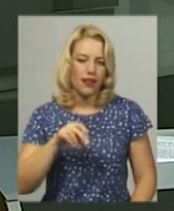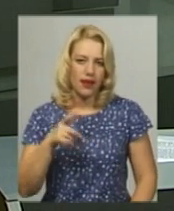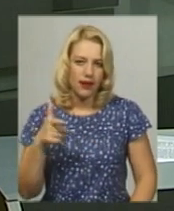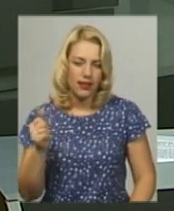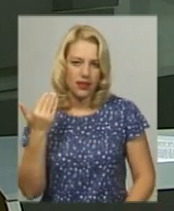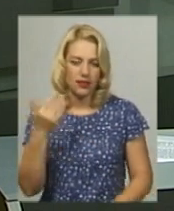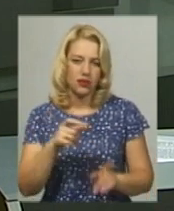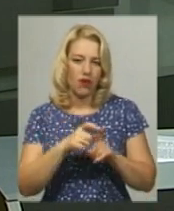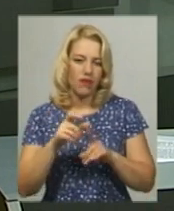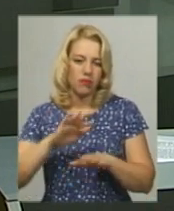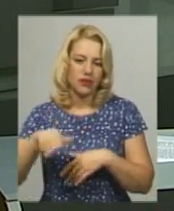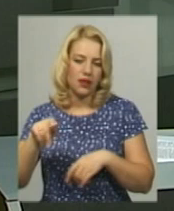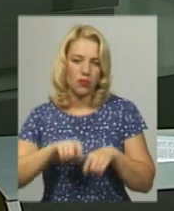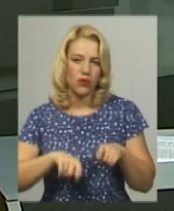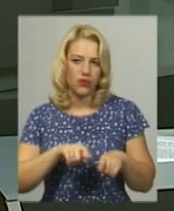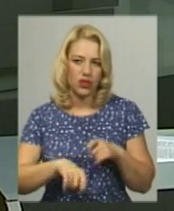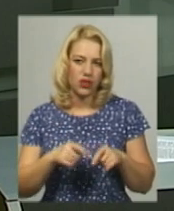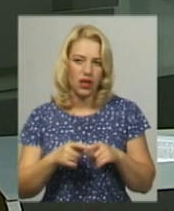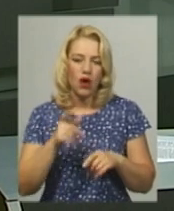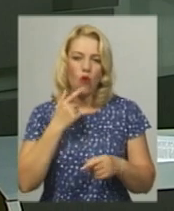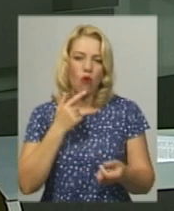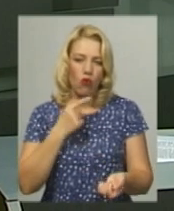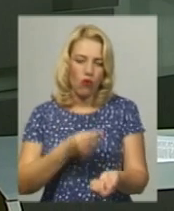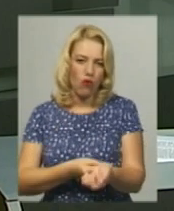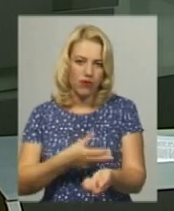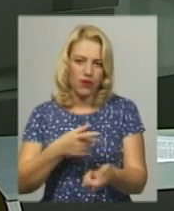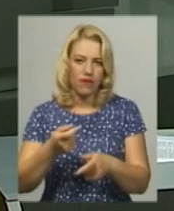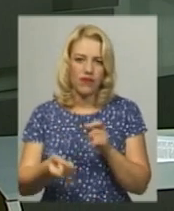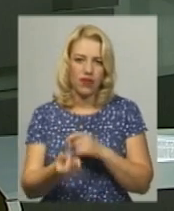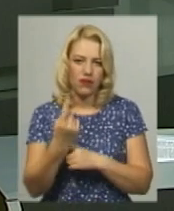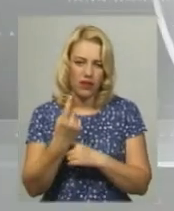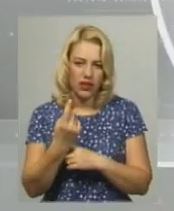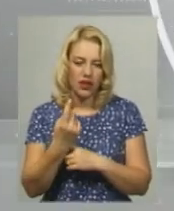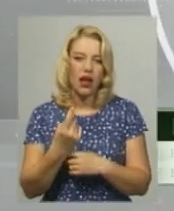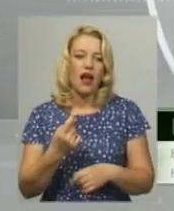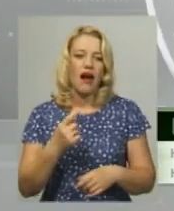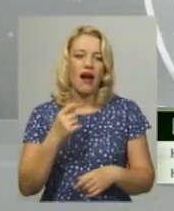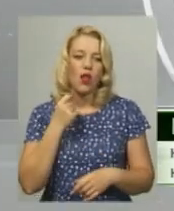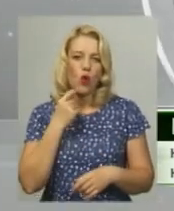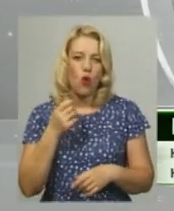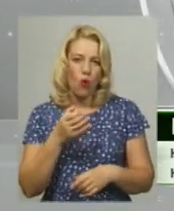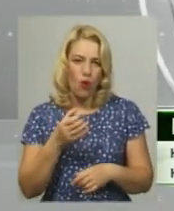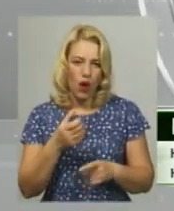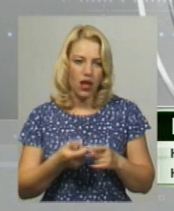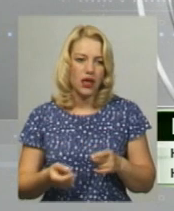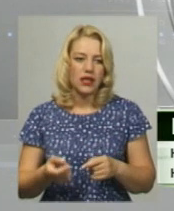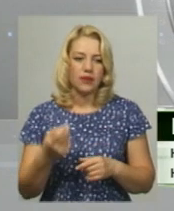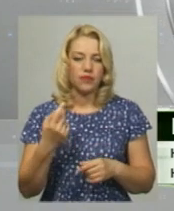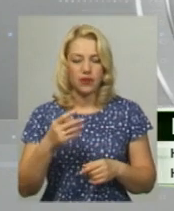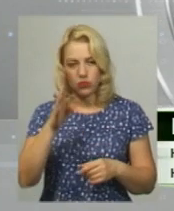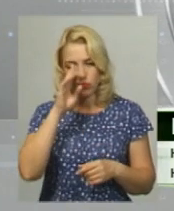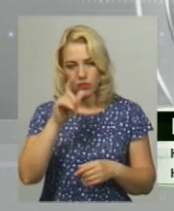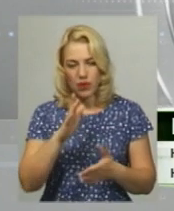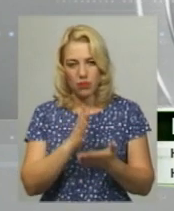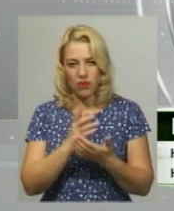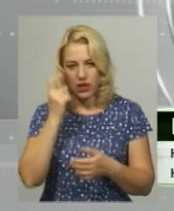За її словами, після перевірки на драгері у крові водія виявили алкоголь. 27-річний місцевий мешканець, перебуваючи